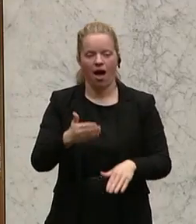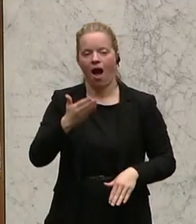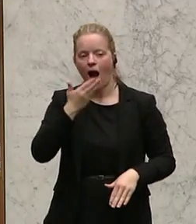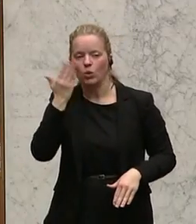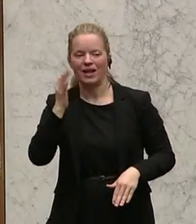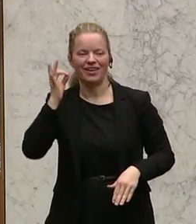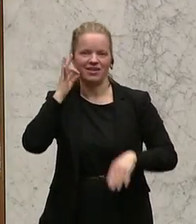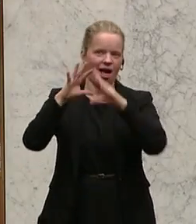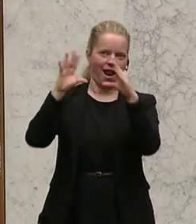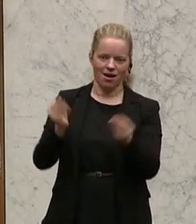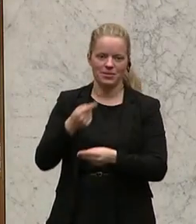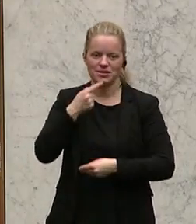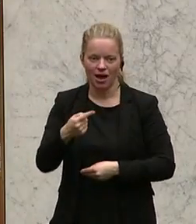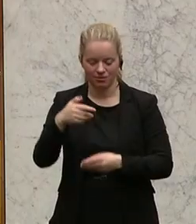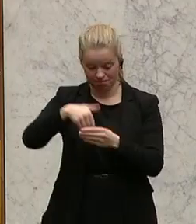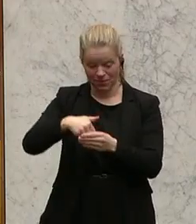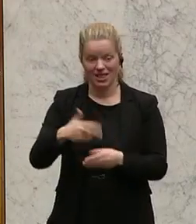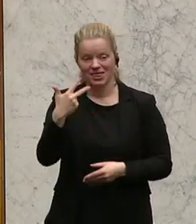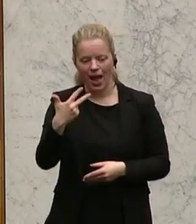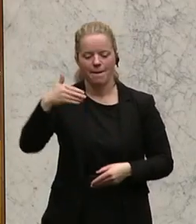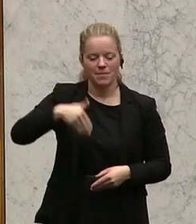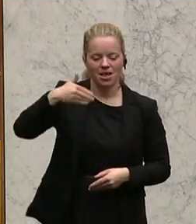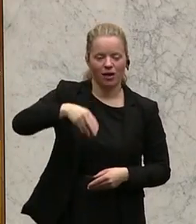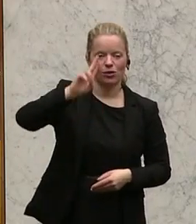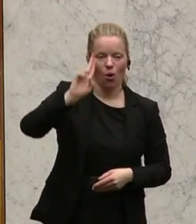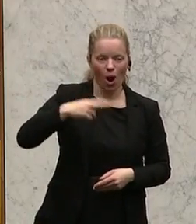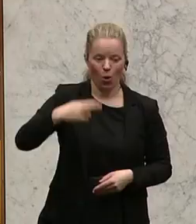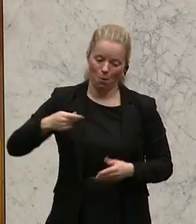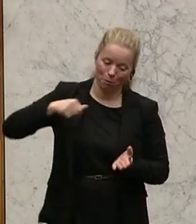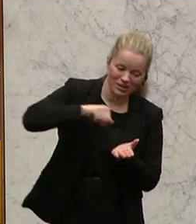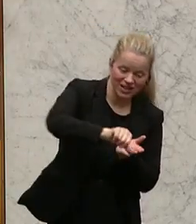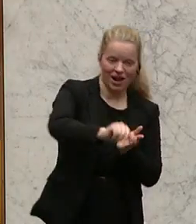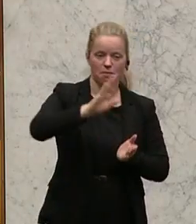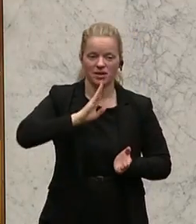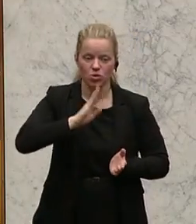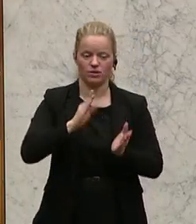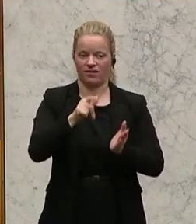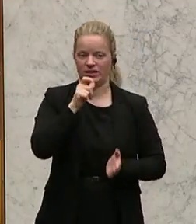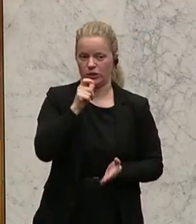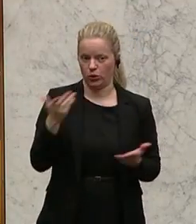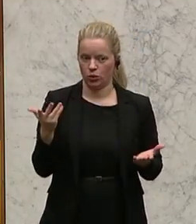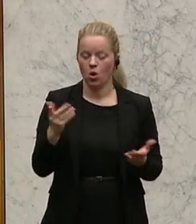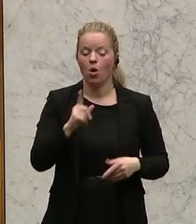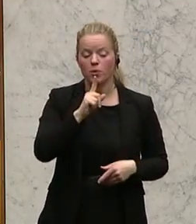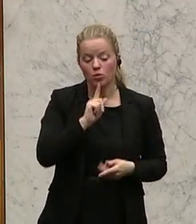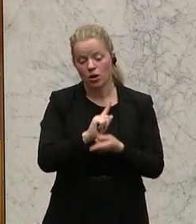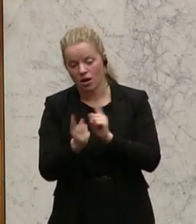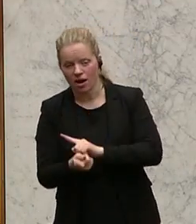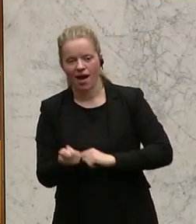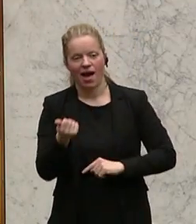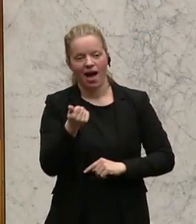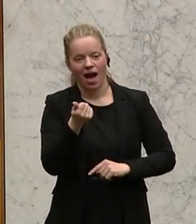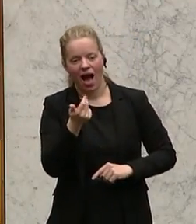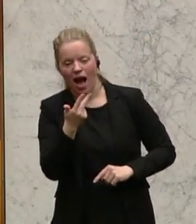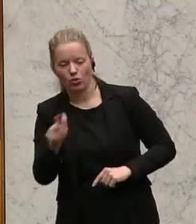jetzt allgemein gesagt, 3 Milliarden Euro in die Pensionsversicherung einbezahlt haben und lediglich 821